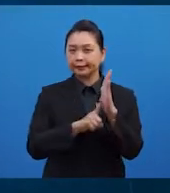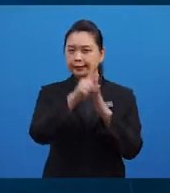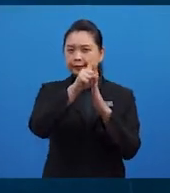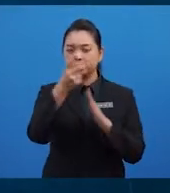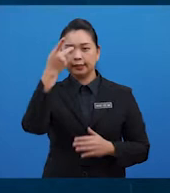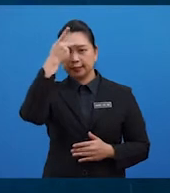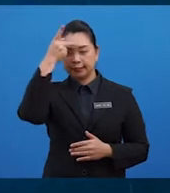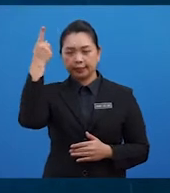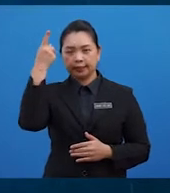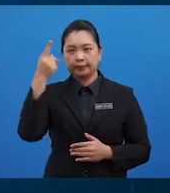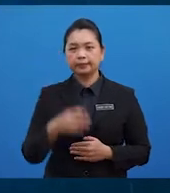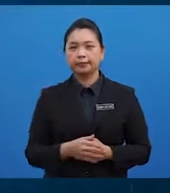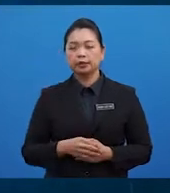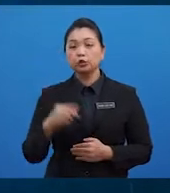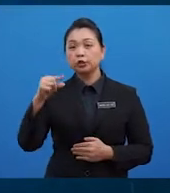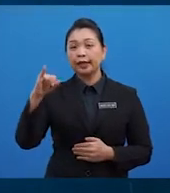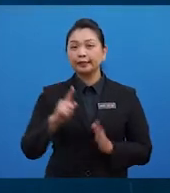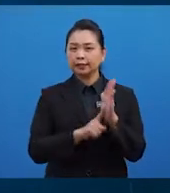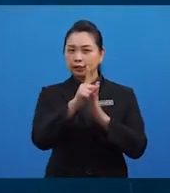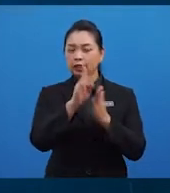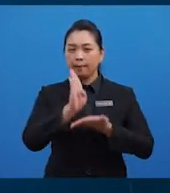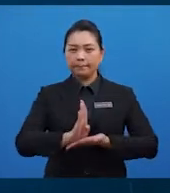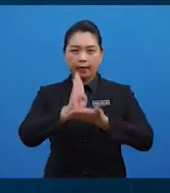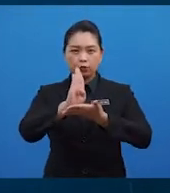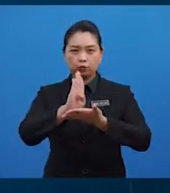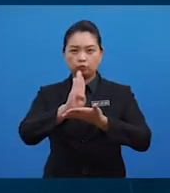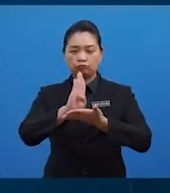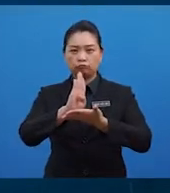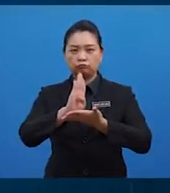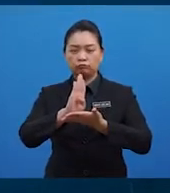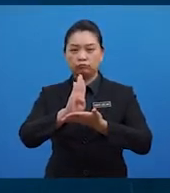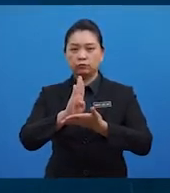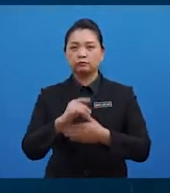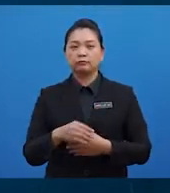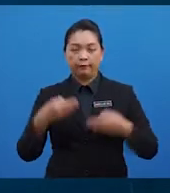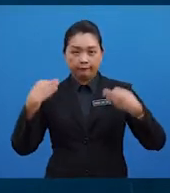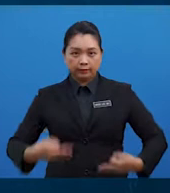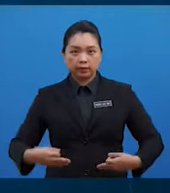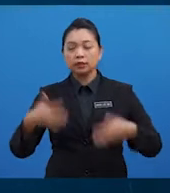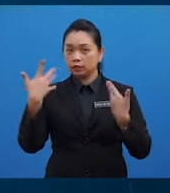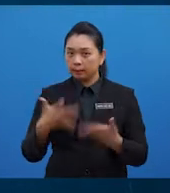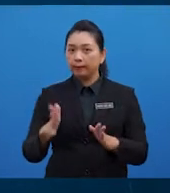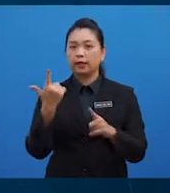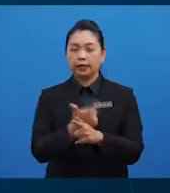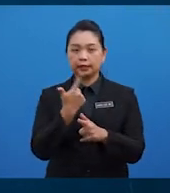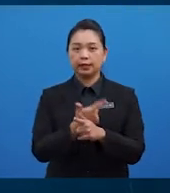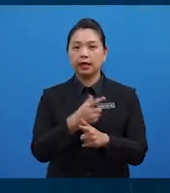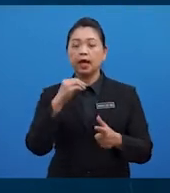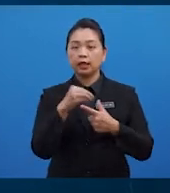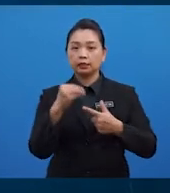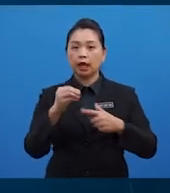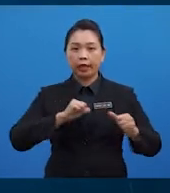kerana GI ini membantu dalam pemulihan fizikal selepas latihan atau